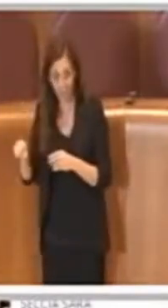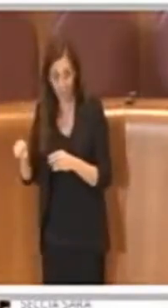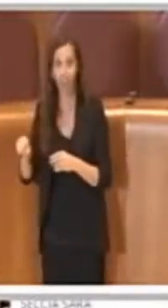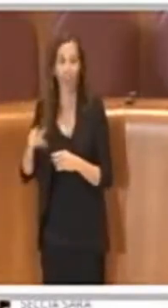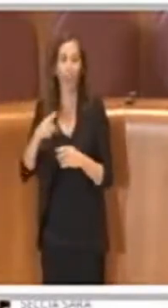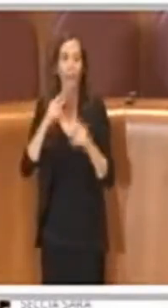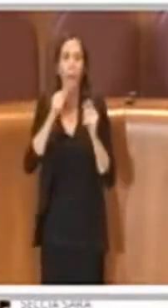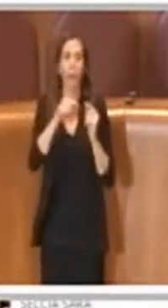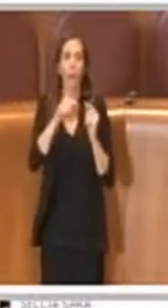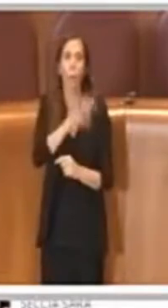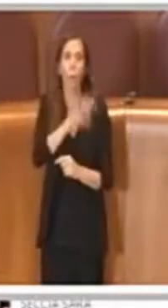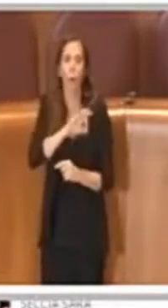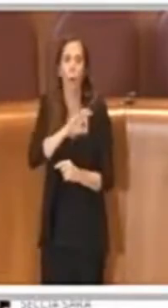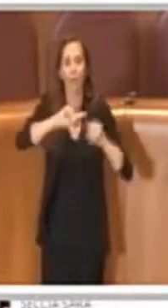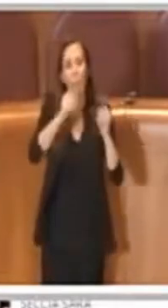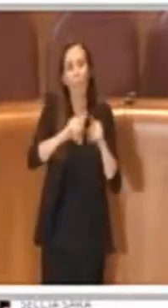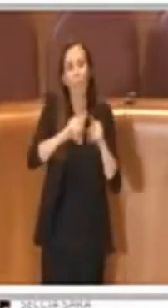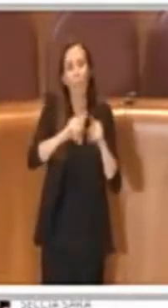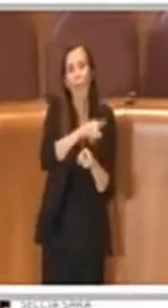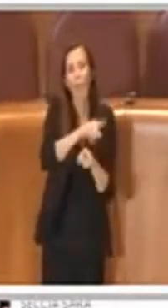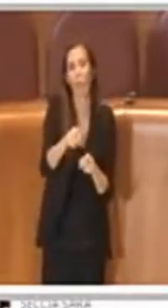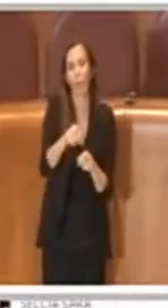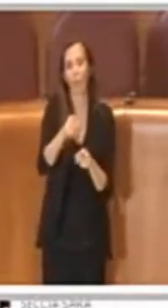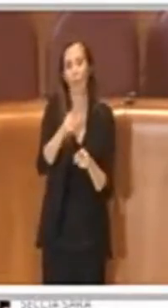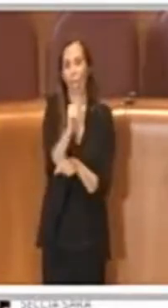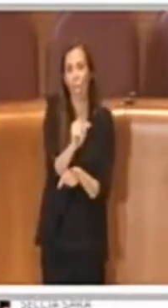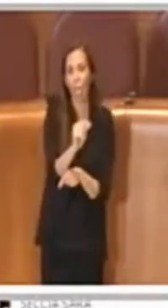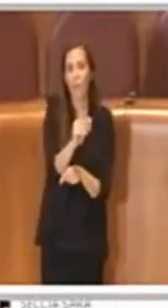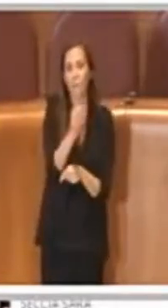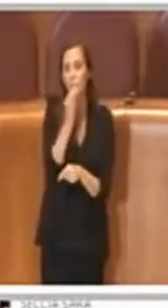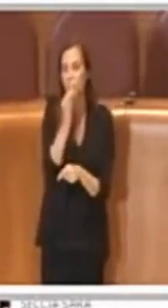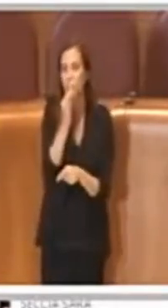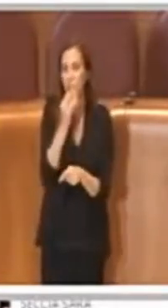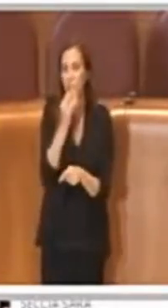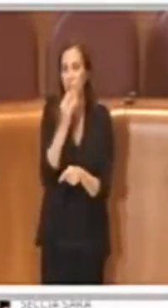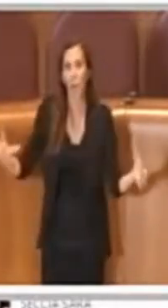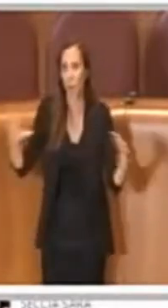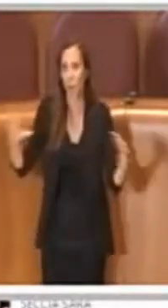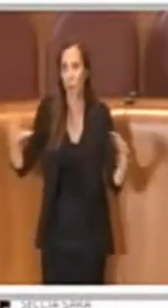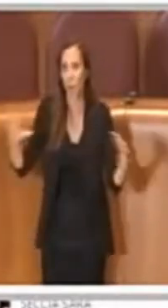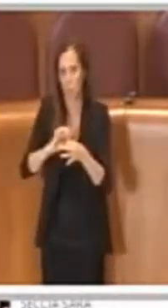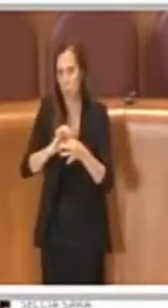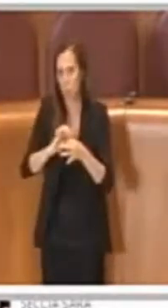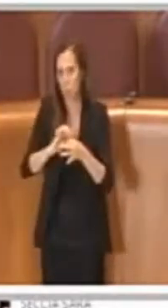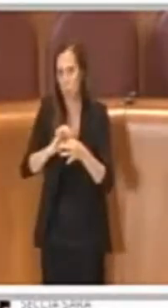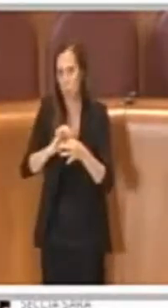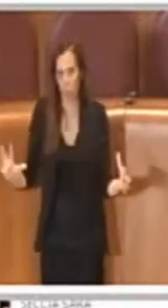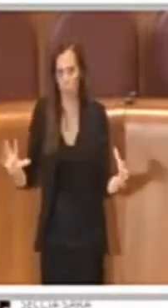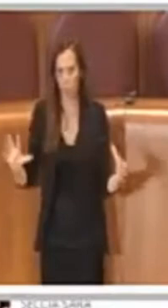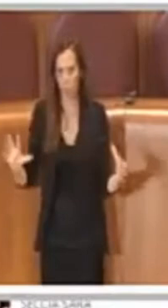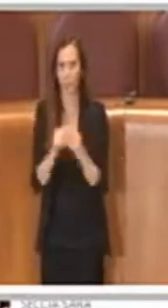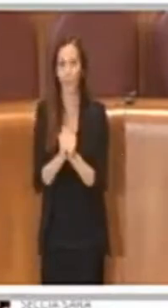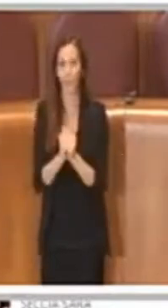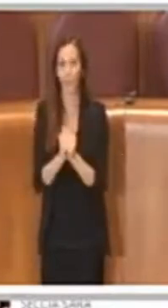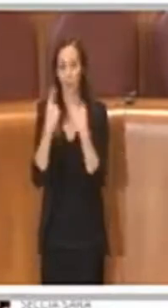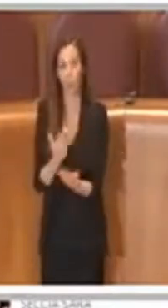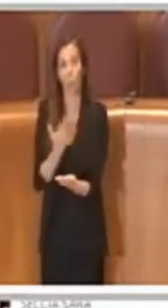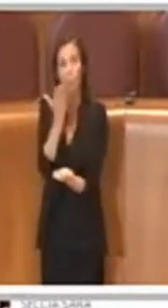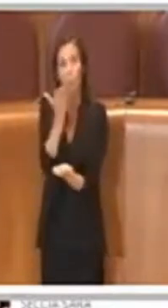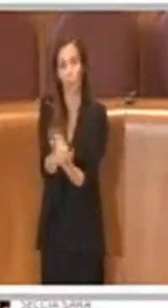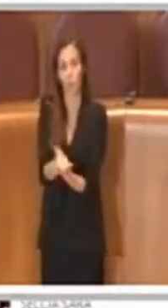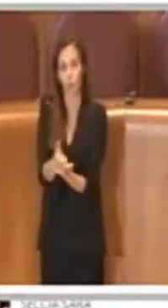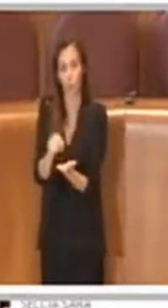riapertura della ZTL. Pertanto noi a questa mozione